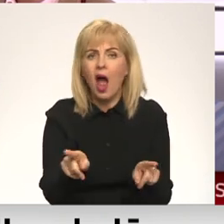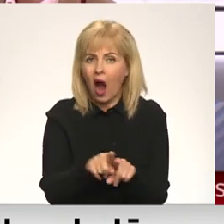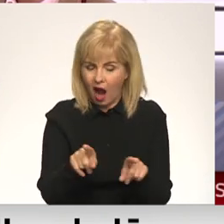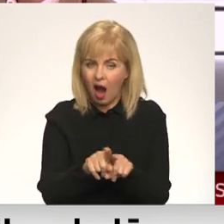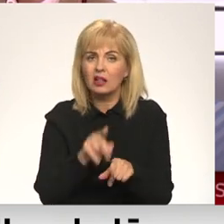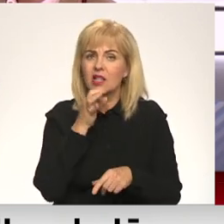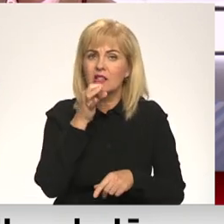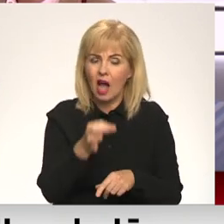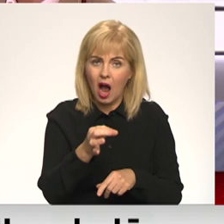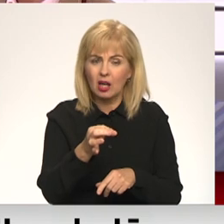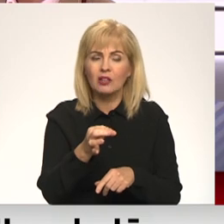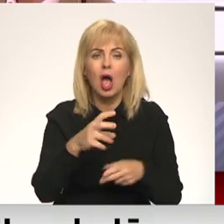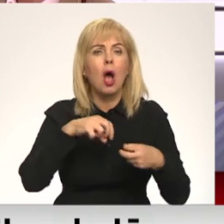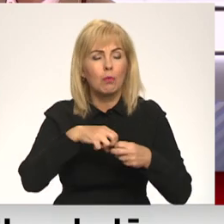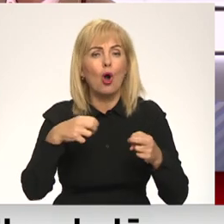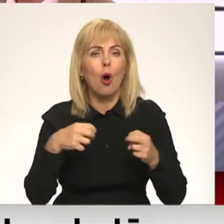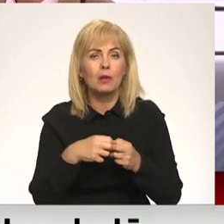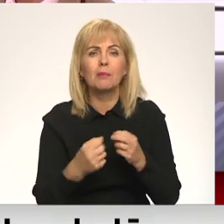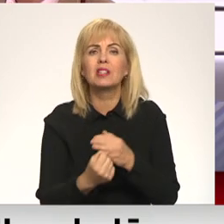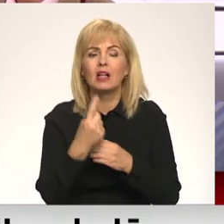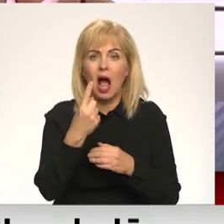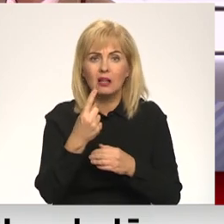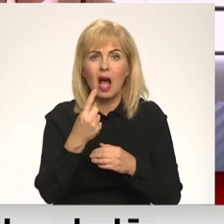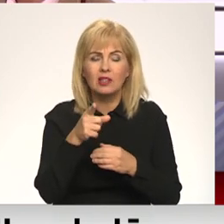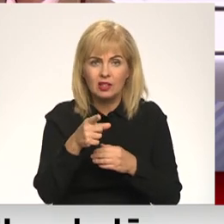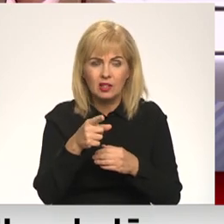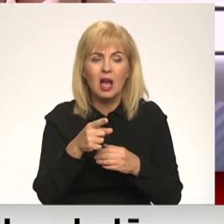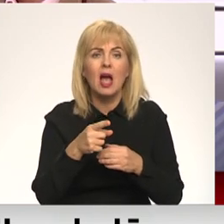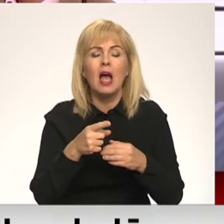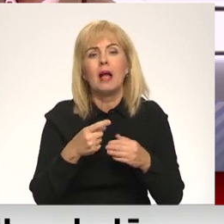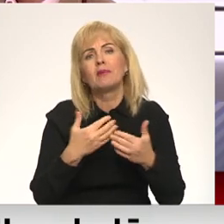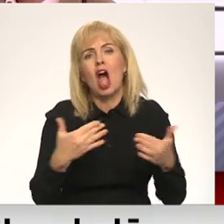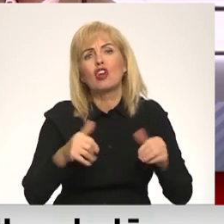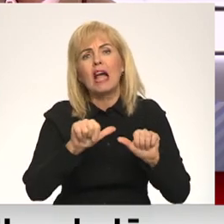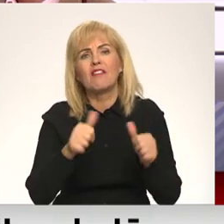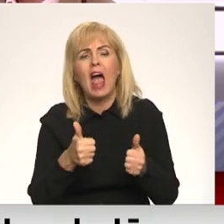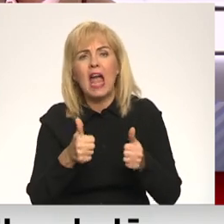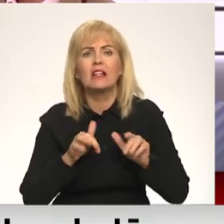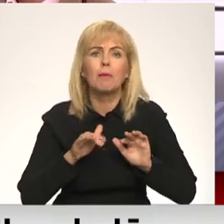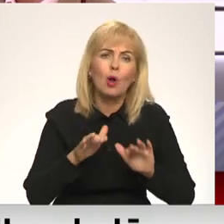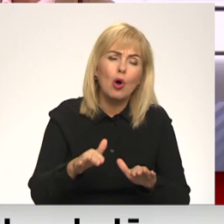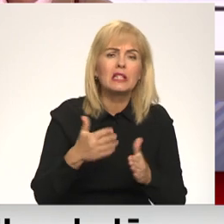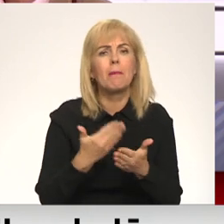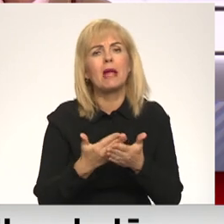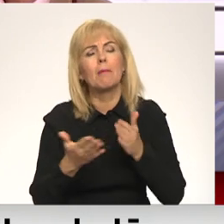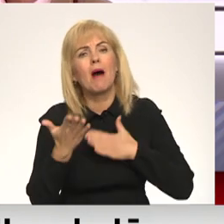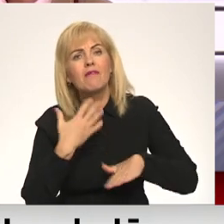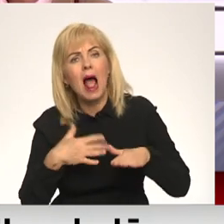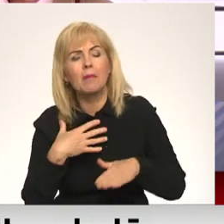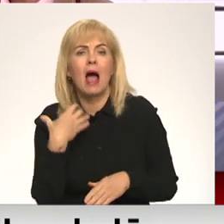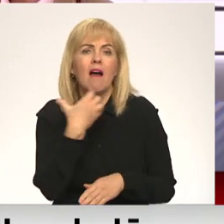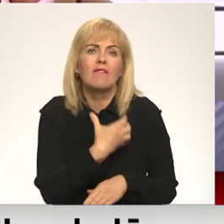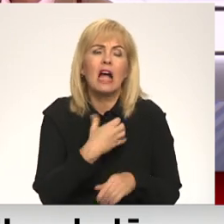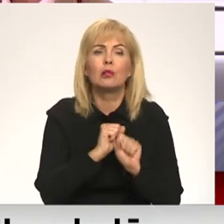jāsaka tā, objektīvas problēmas. Protams, rada šis te hibrīda process vēlme vai arī vajadzība